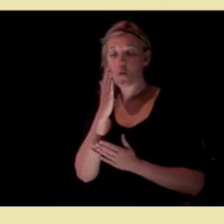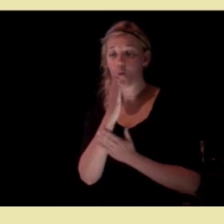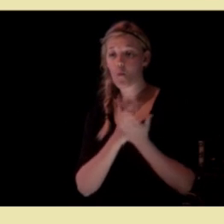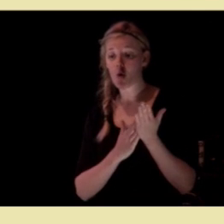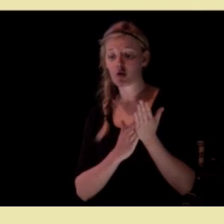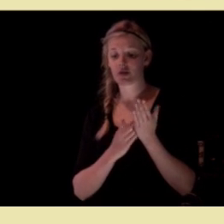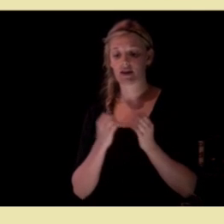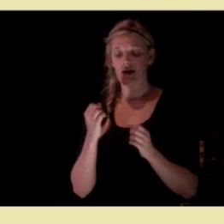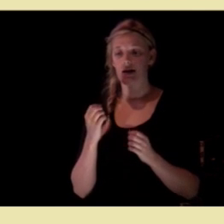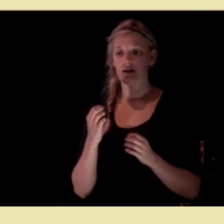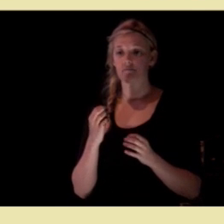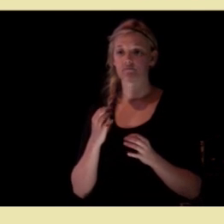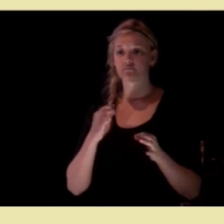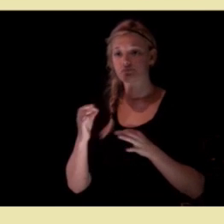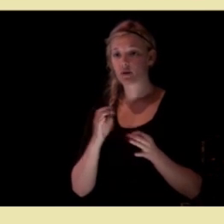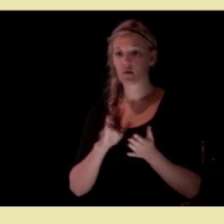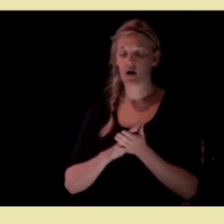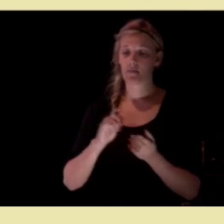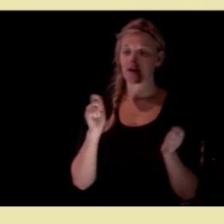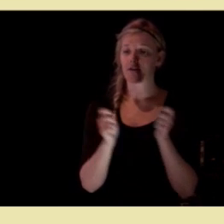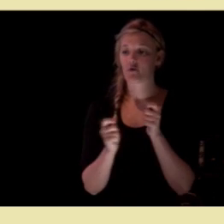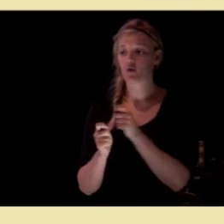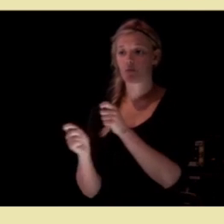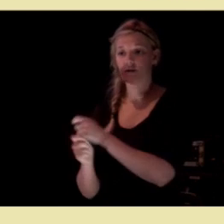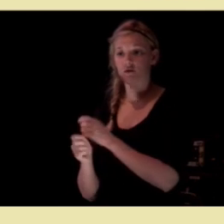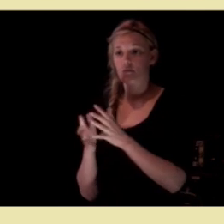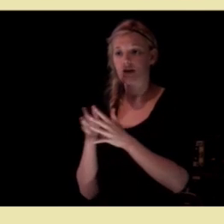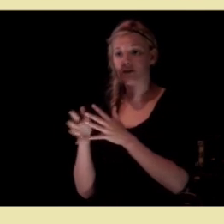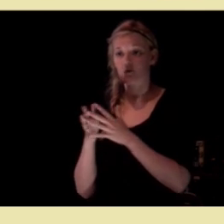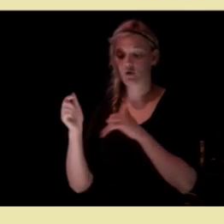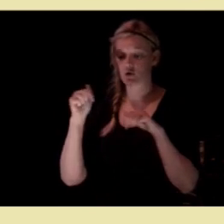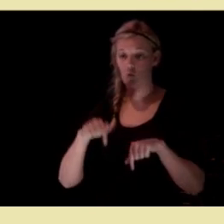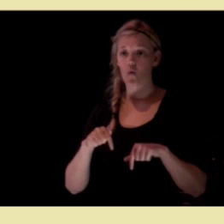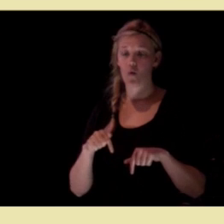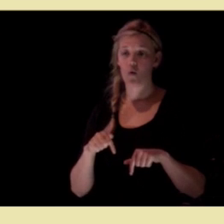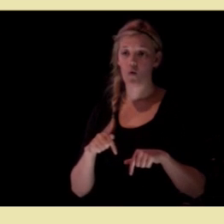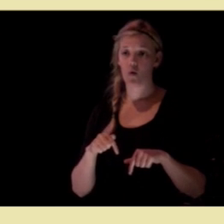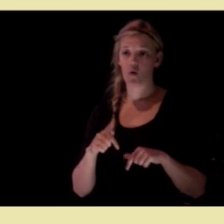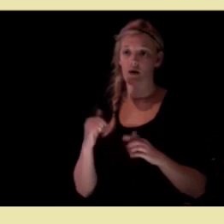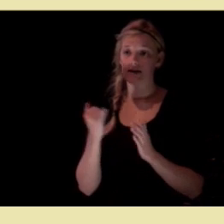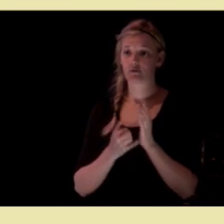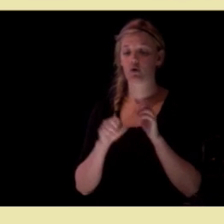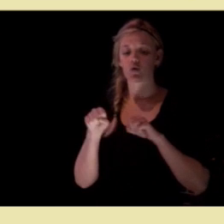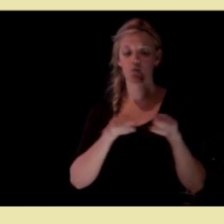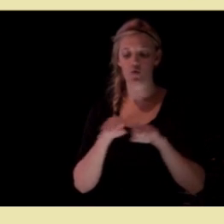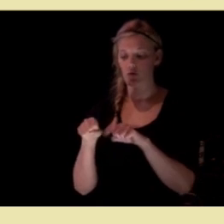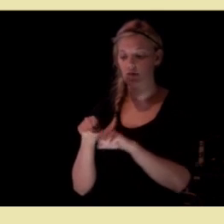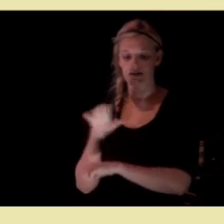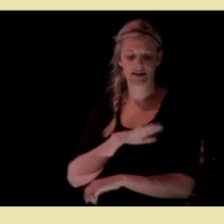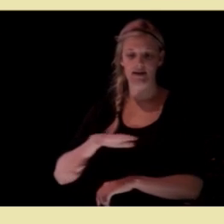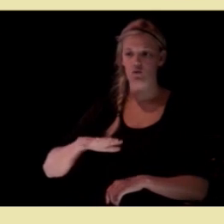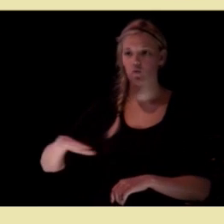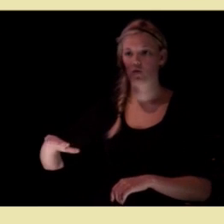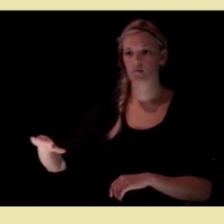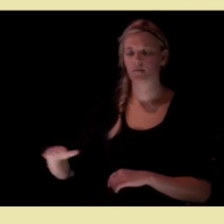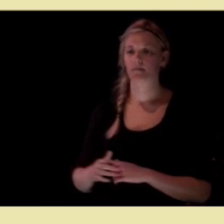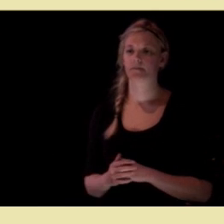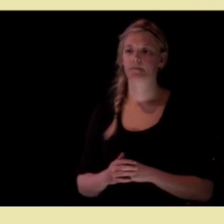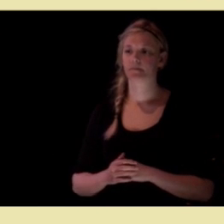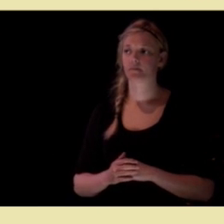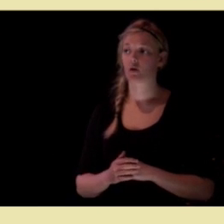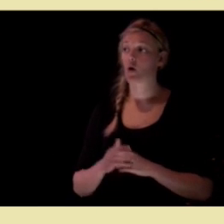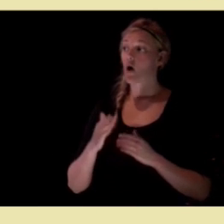spiller på lag med de reformene vi nå gjennomfører innenfor kommunesektoren. Så jeg har